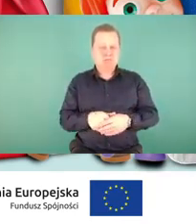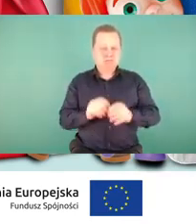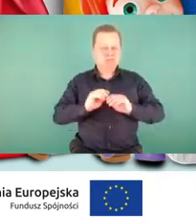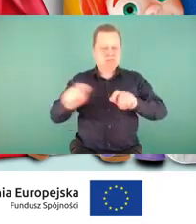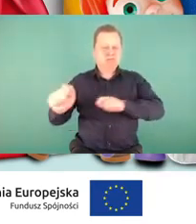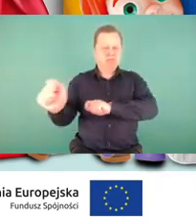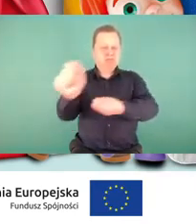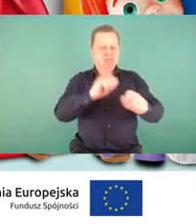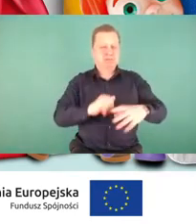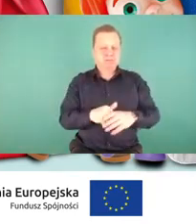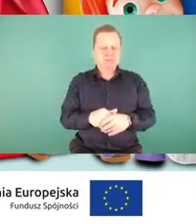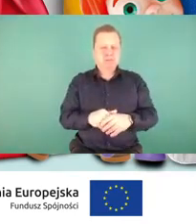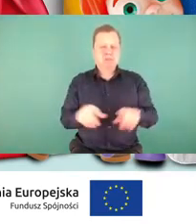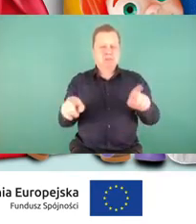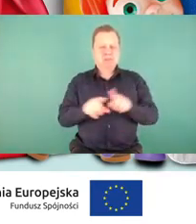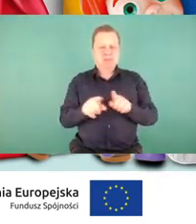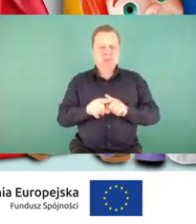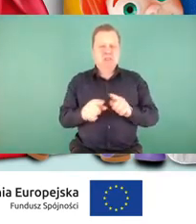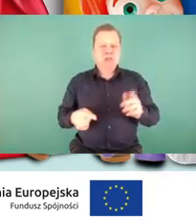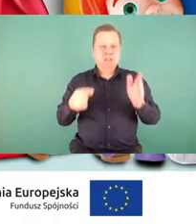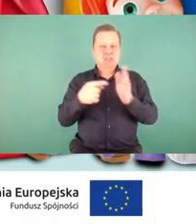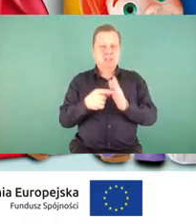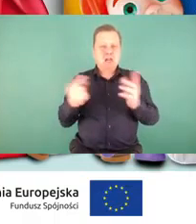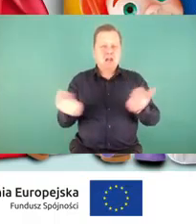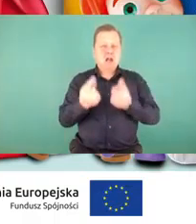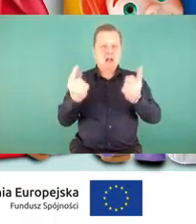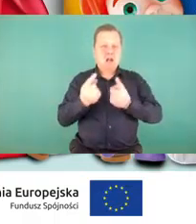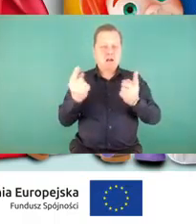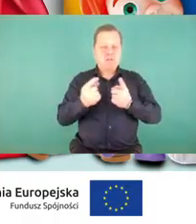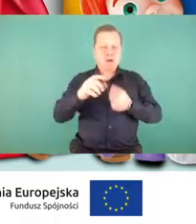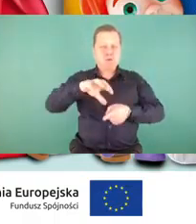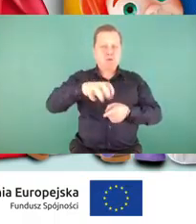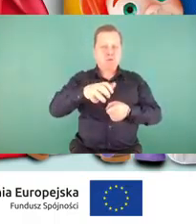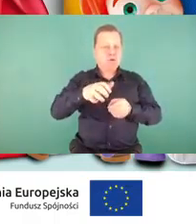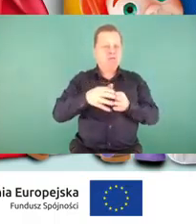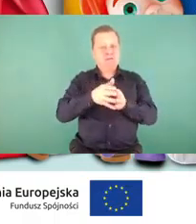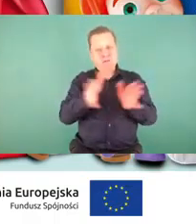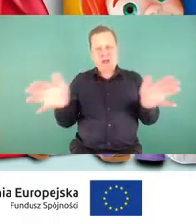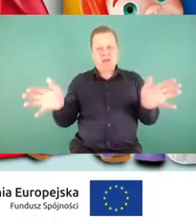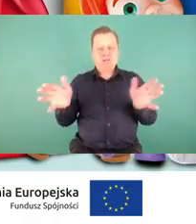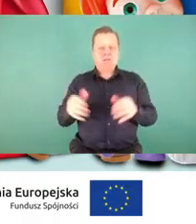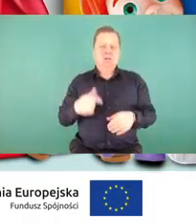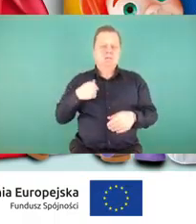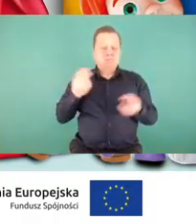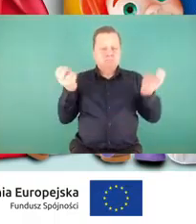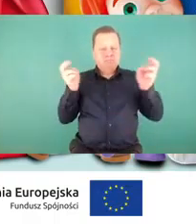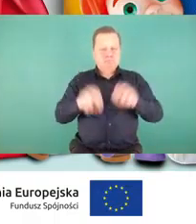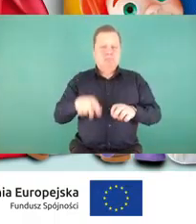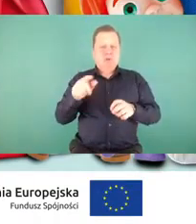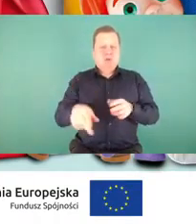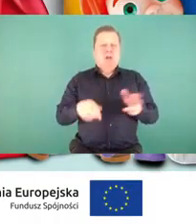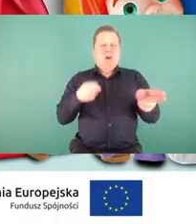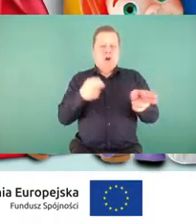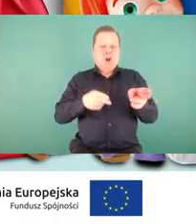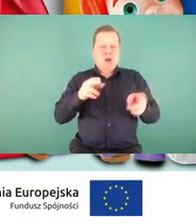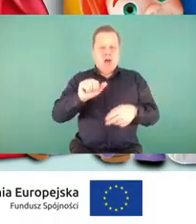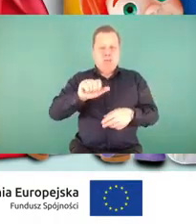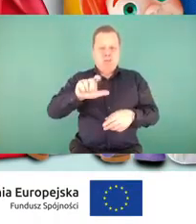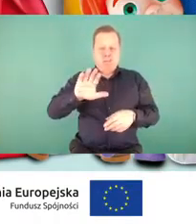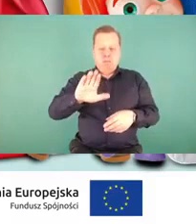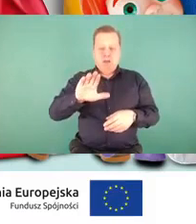grupę docelową kampanii. Przygotowaliśmy więc projekt kampania kolejowa ABC2, na który